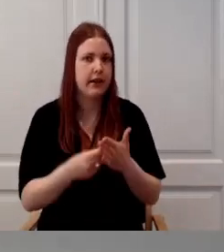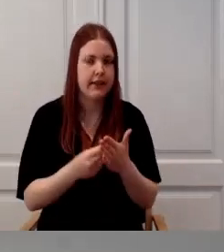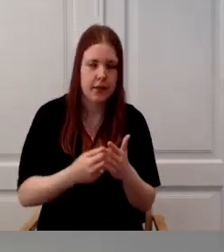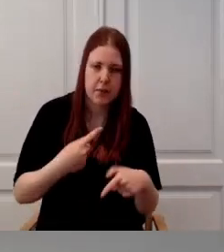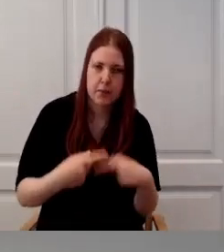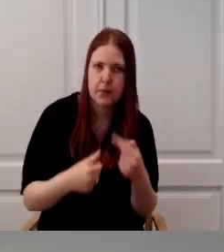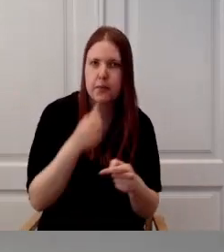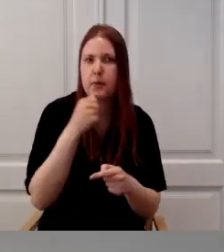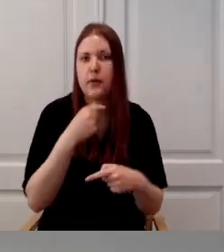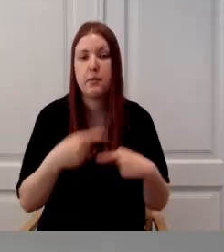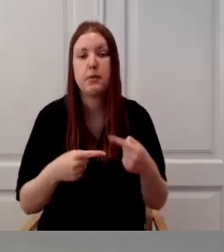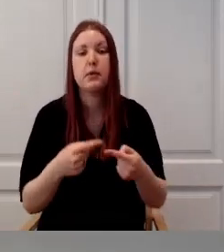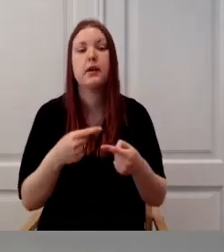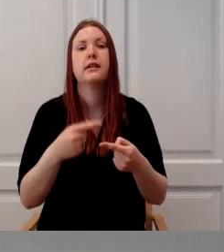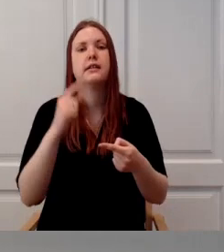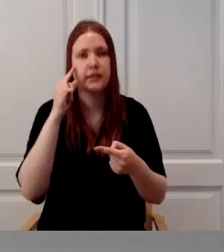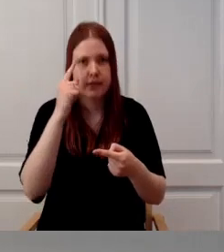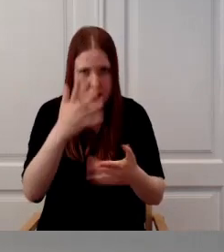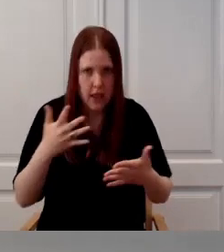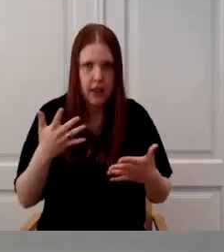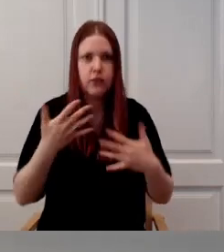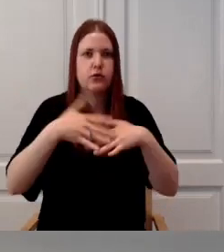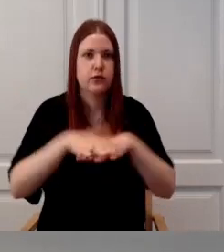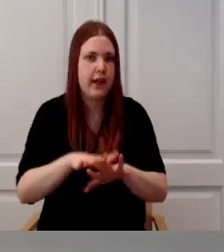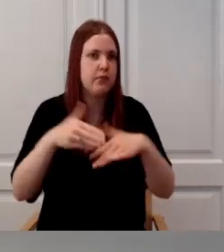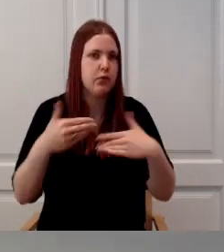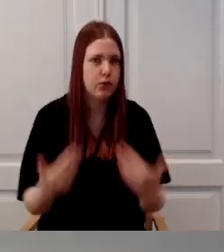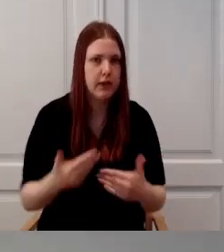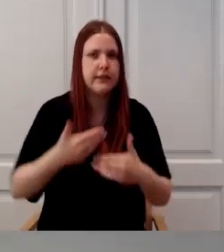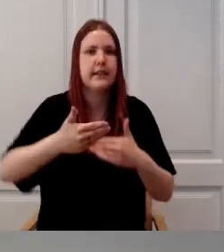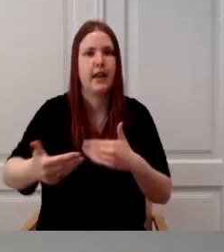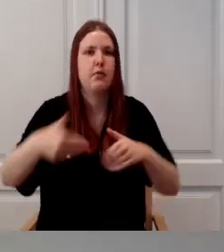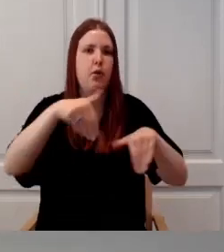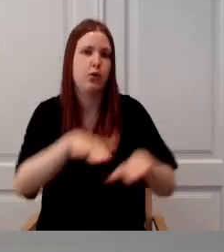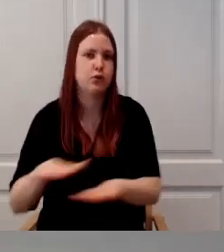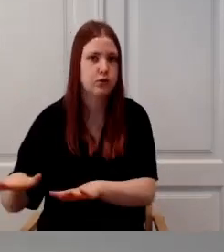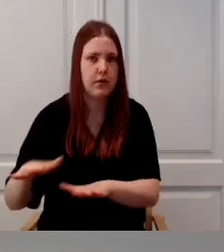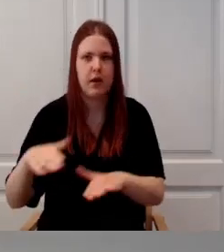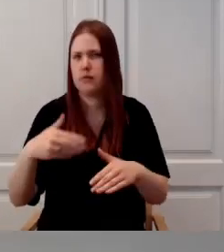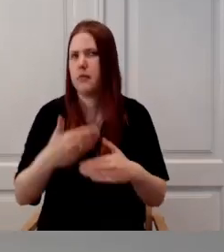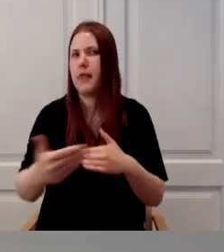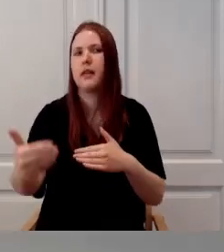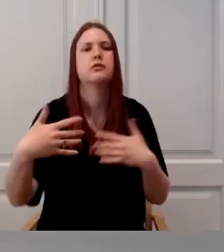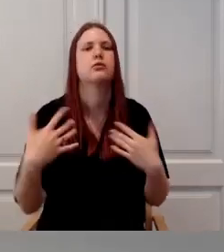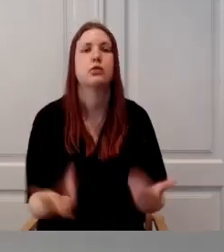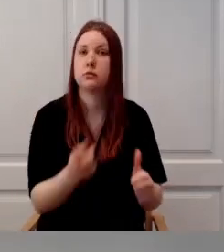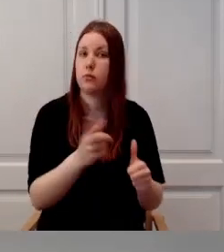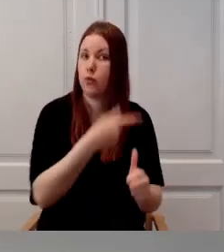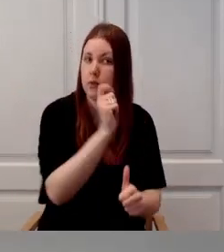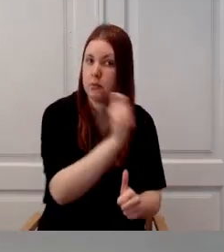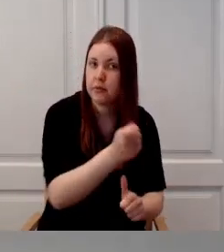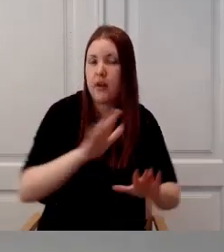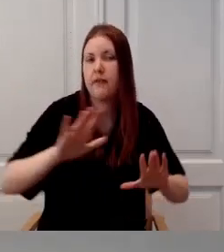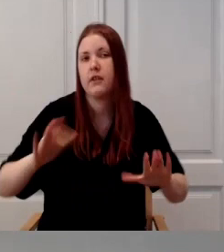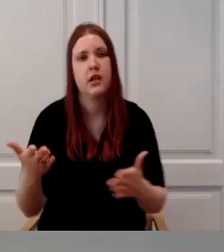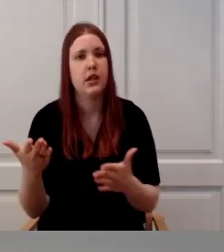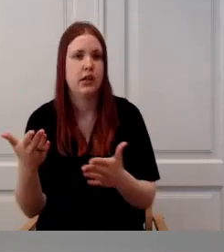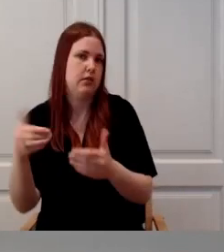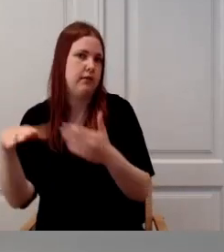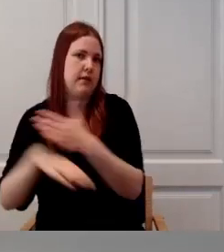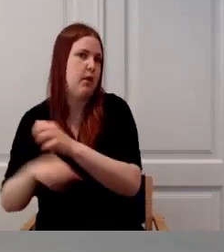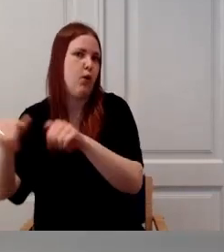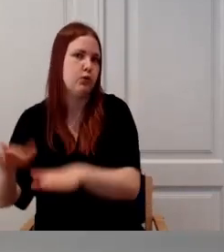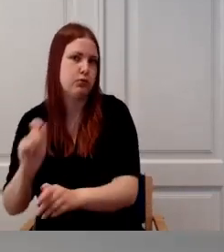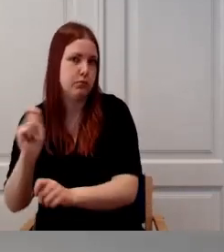see on adekvaatne, siis me otsustame järgmised sammud, kuidas me seega edasi liigume. Ja mis on selline võibolla ka